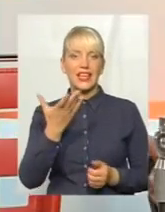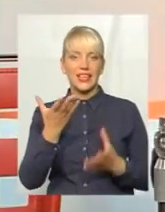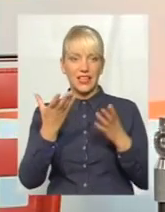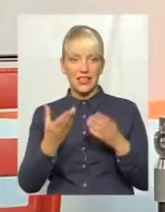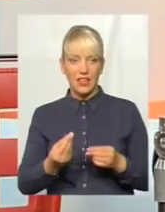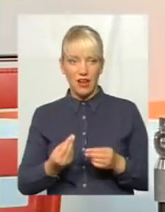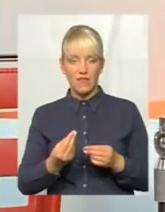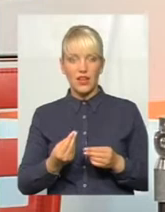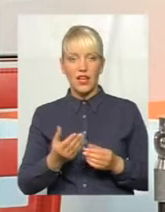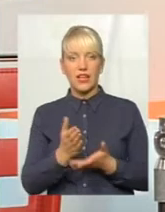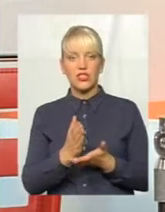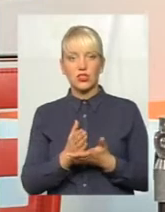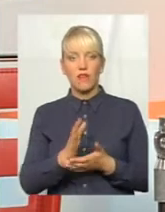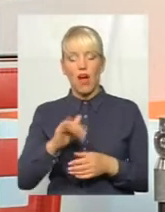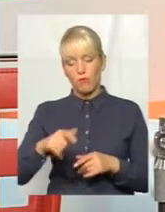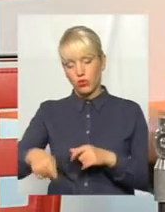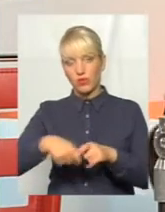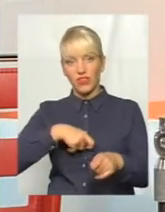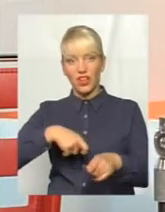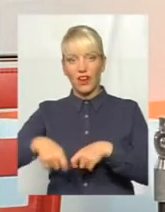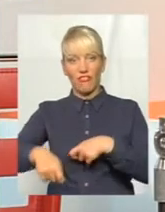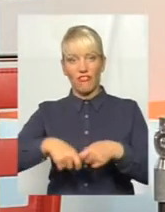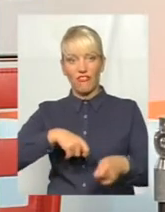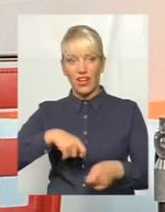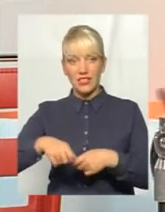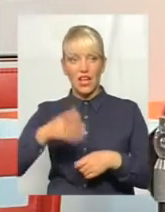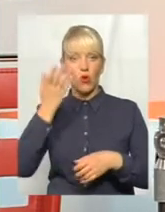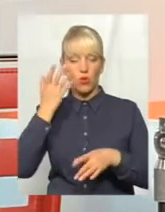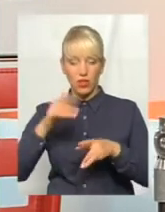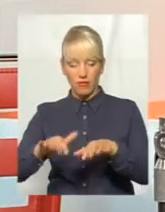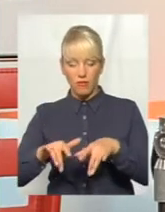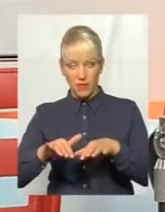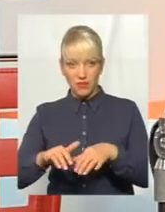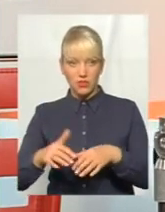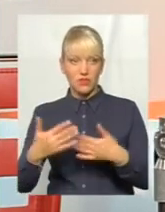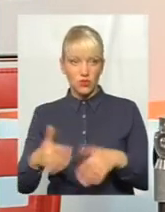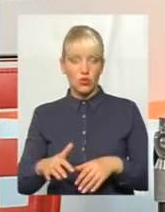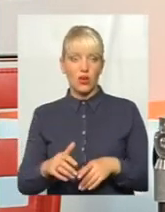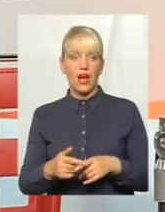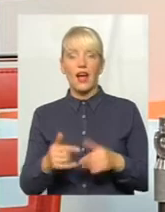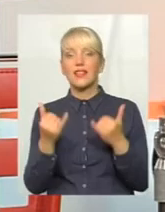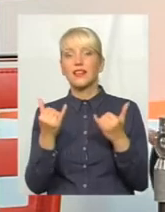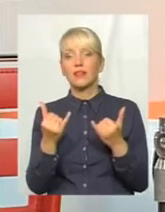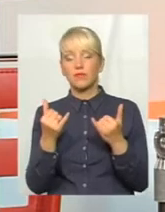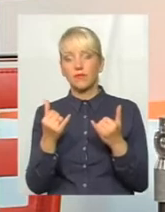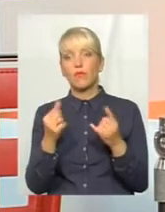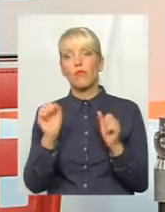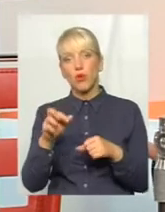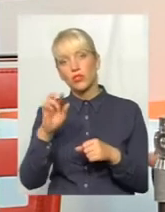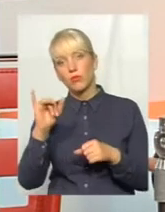подальшому він рветься, коли заноситься в базу, тоді вже можна було. А зараз, на сьогоднішній день, його